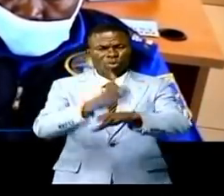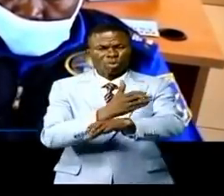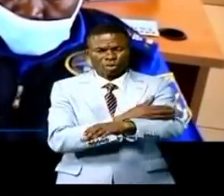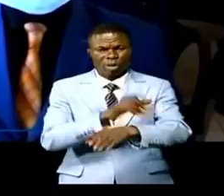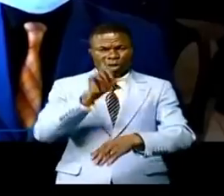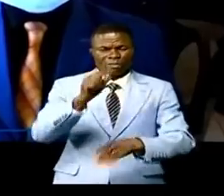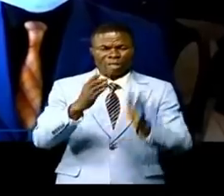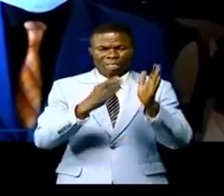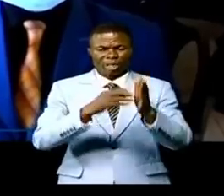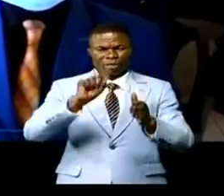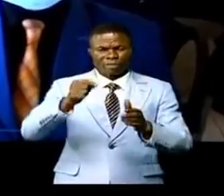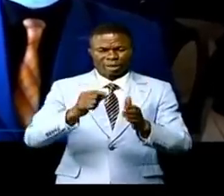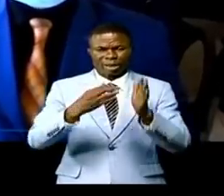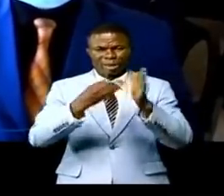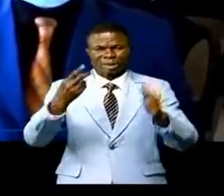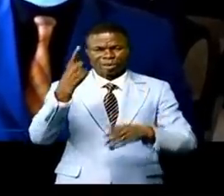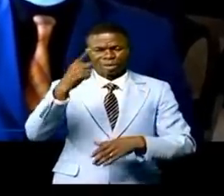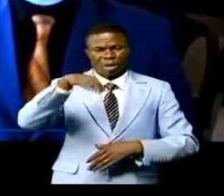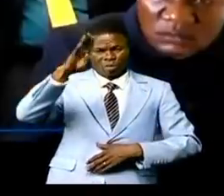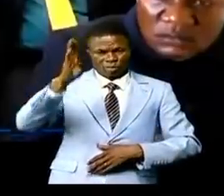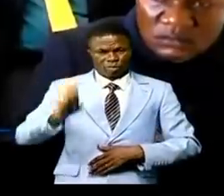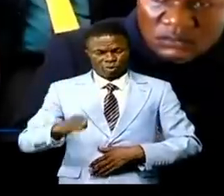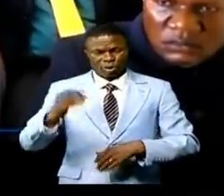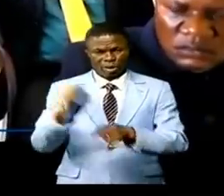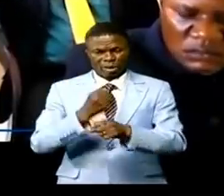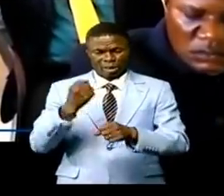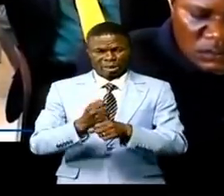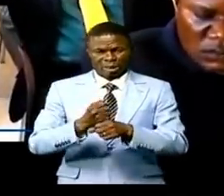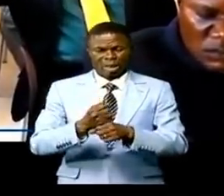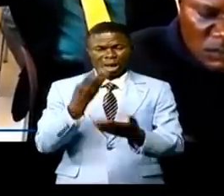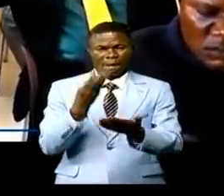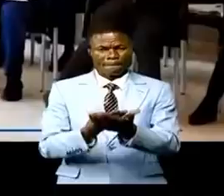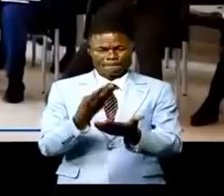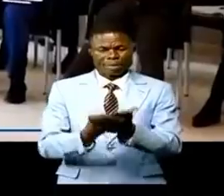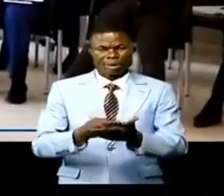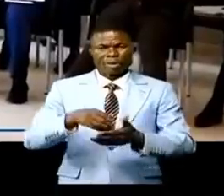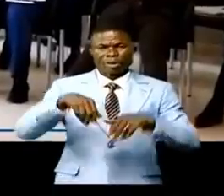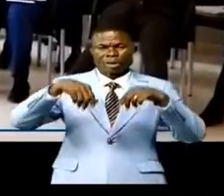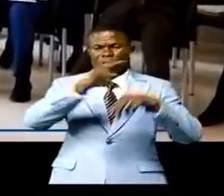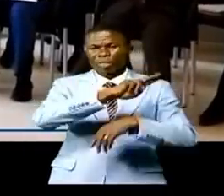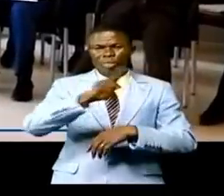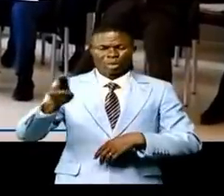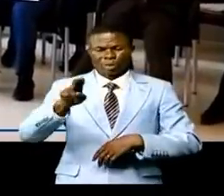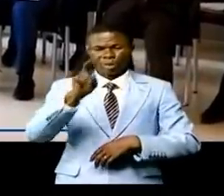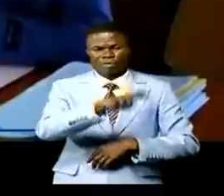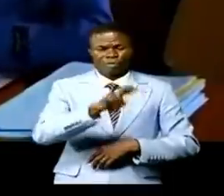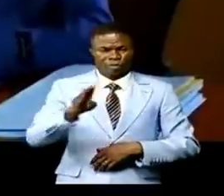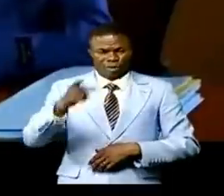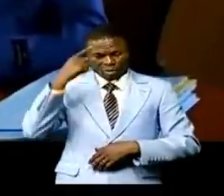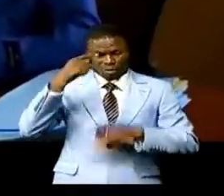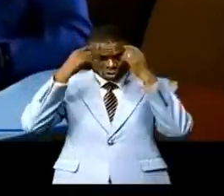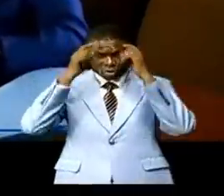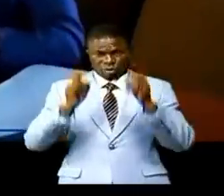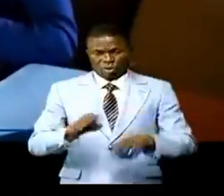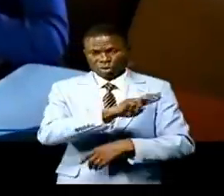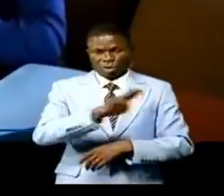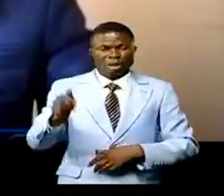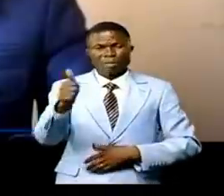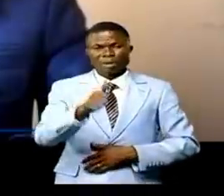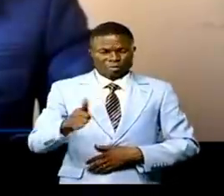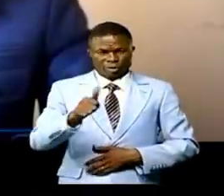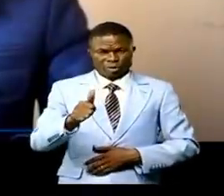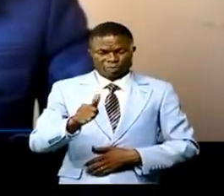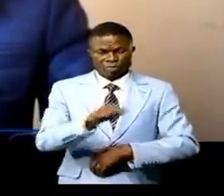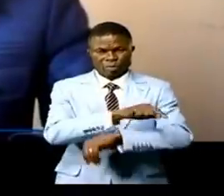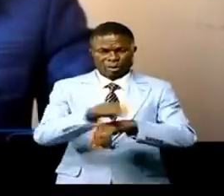29,71% pour l'exercice budgétaire de 2022. Par rapport aux assignations de 2021 la